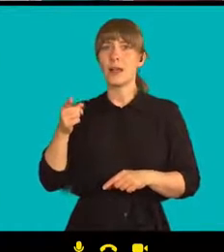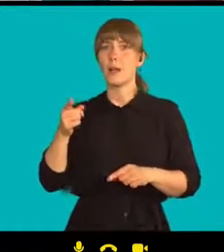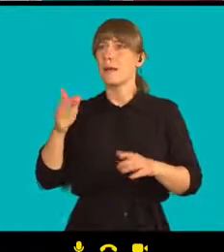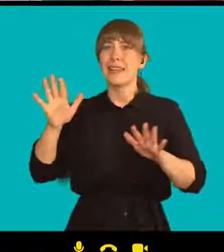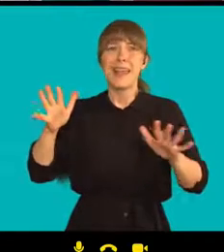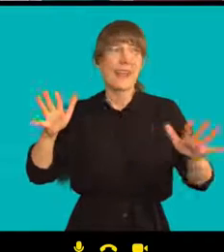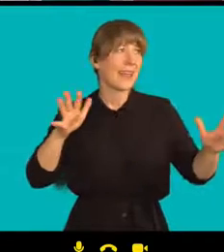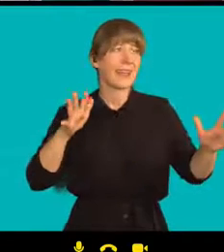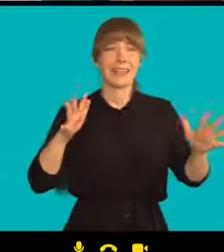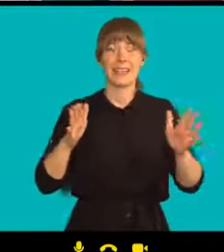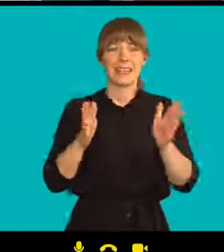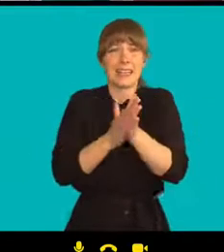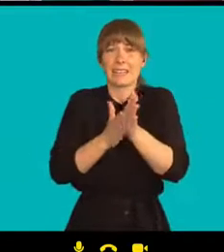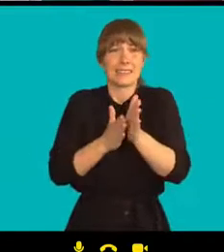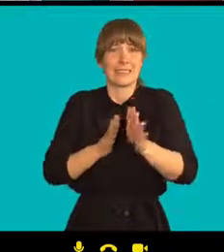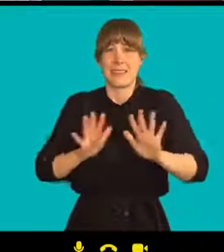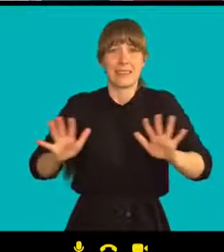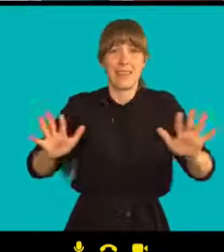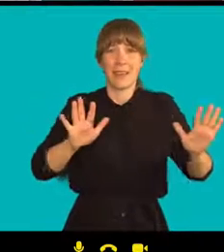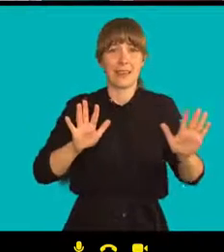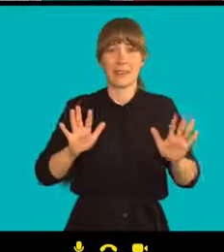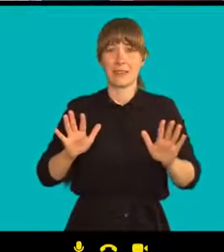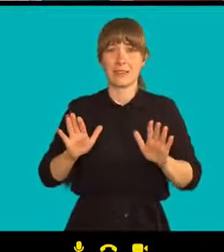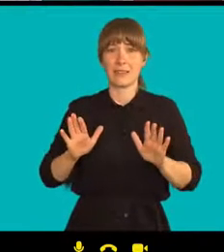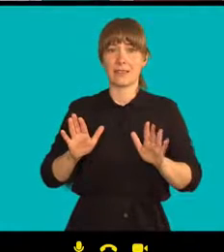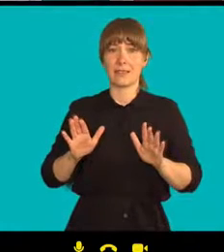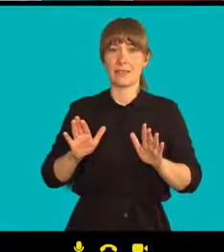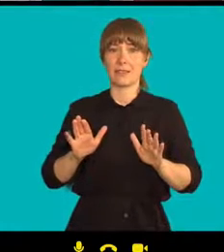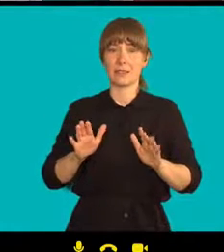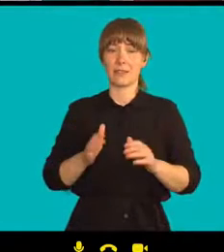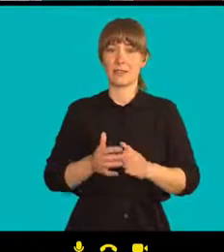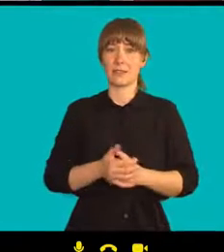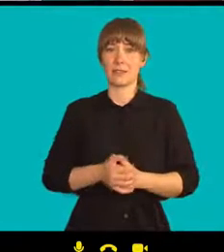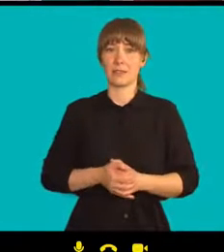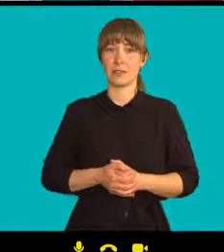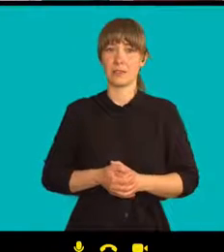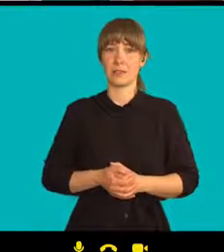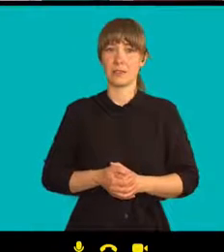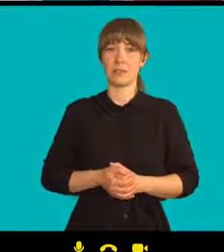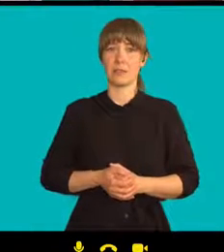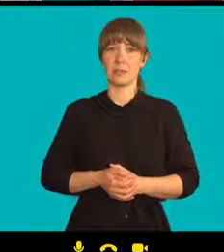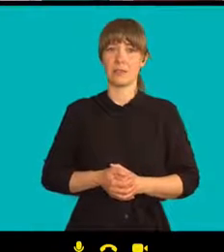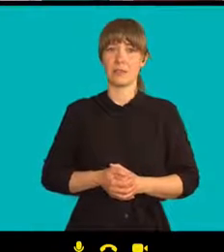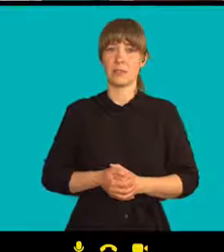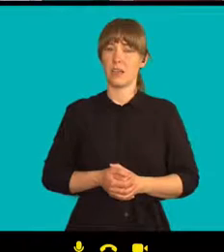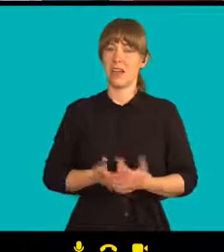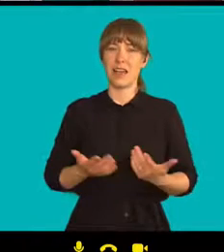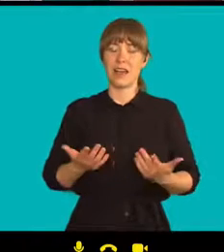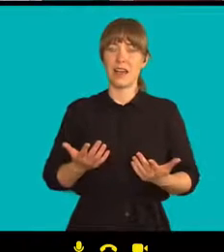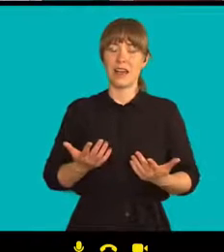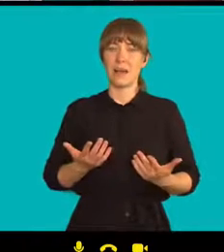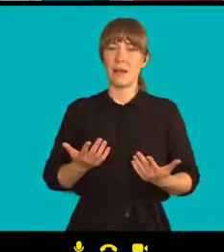netleskejte. A byl to takový pocit katastrofy.